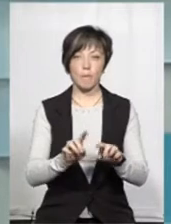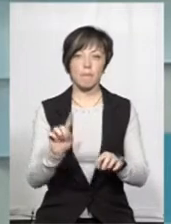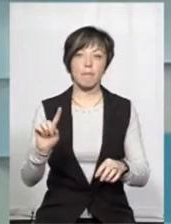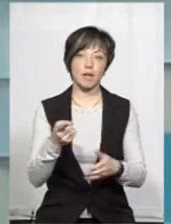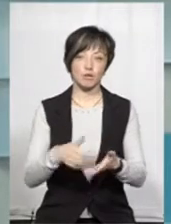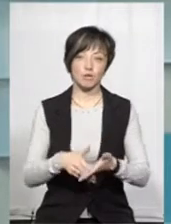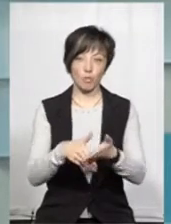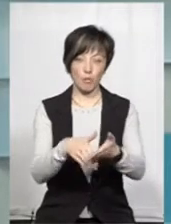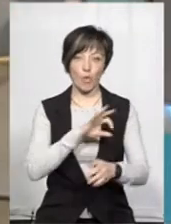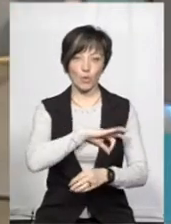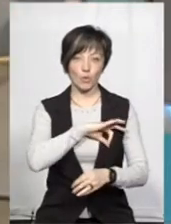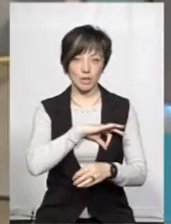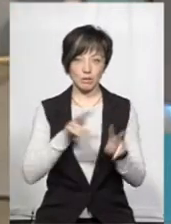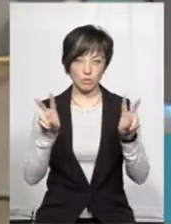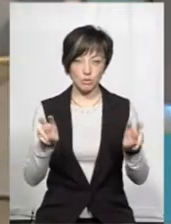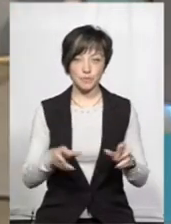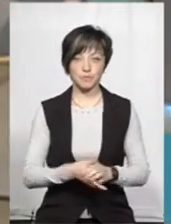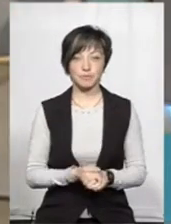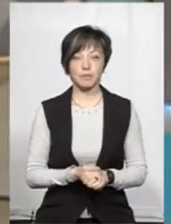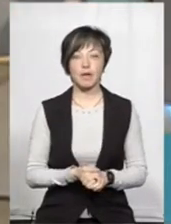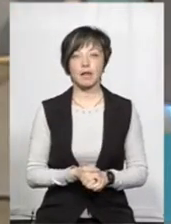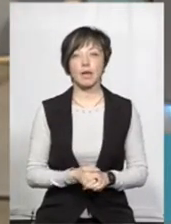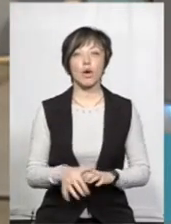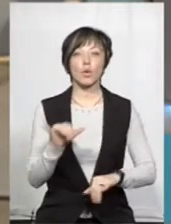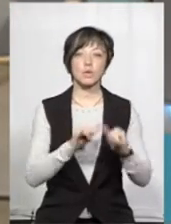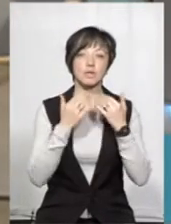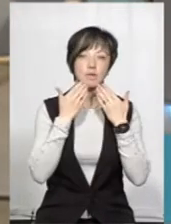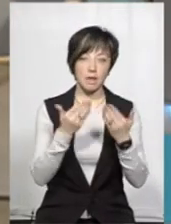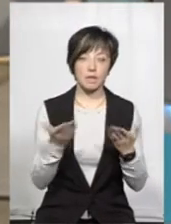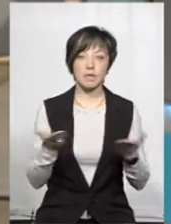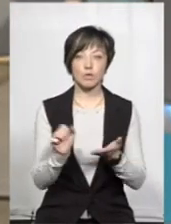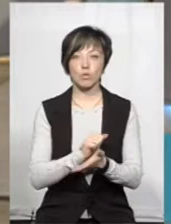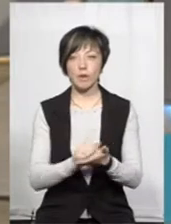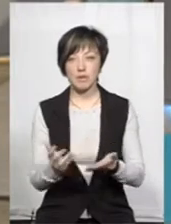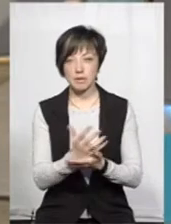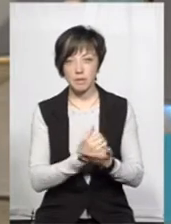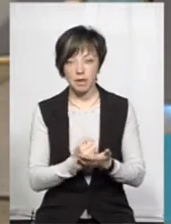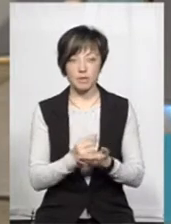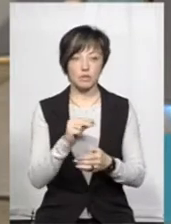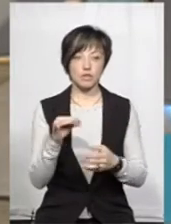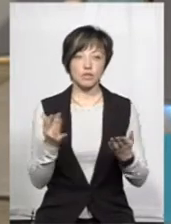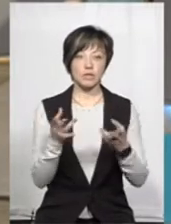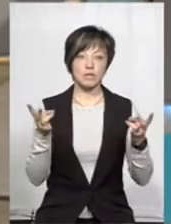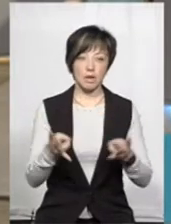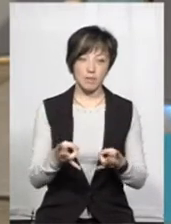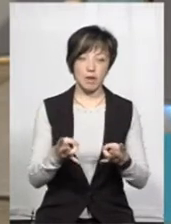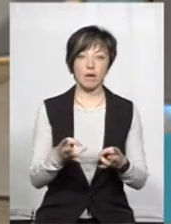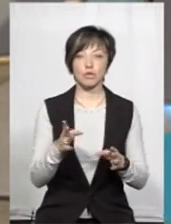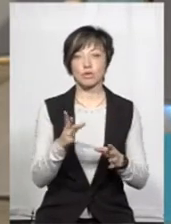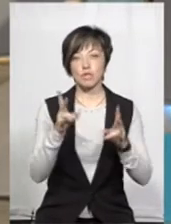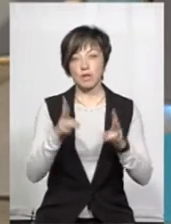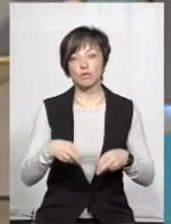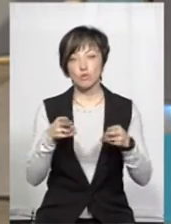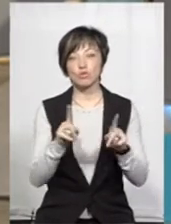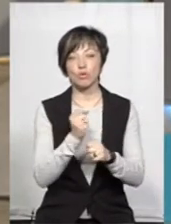таку першу юридичну допомогу, ну, принаймні, куди звертатися, які документи зібрати, там, якщо щось треба. Якщо ти став